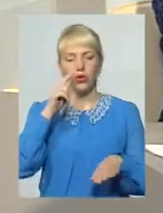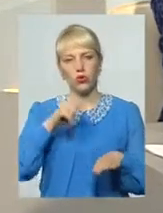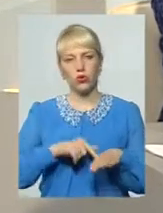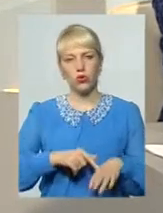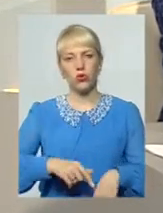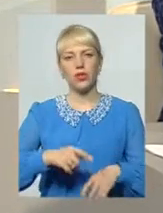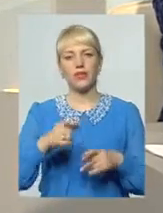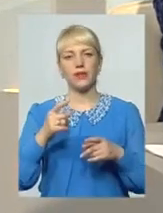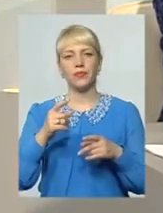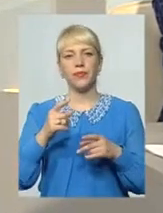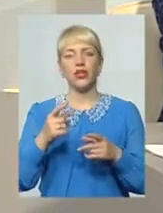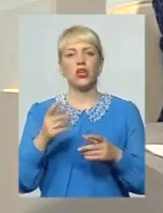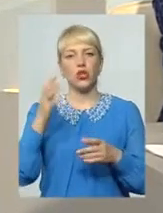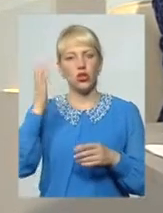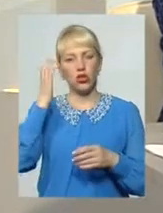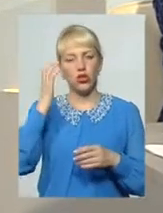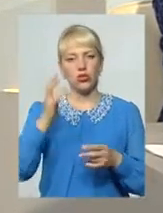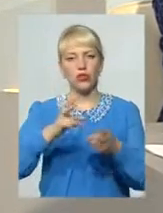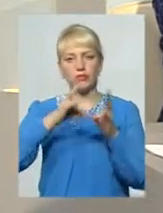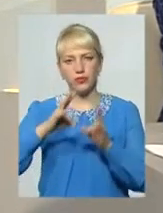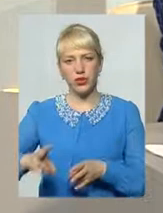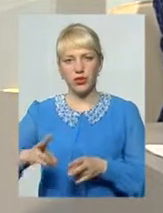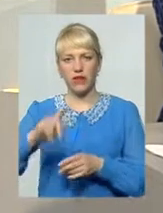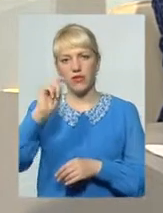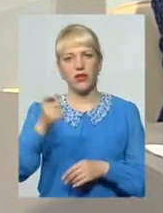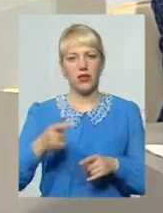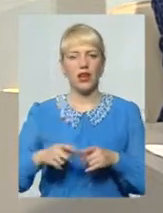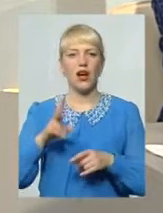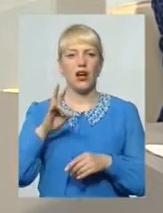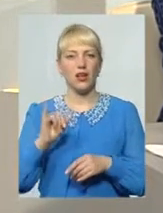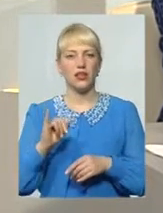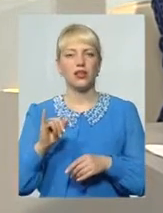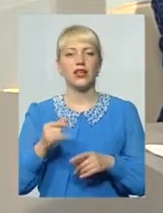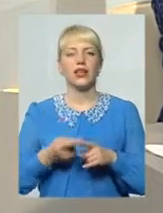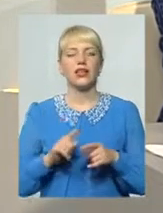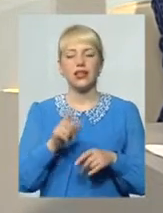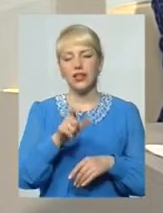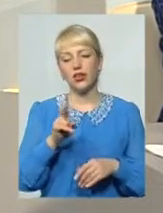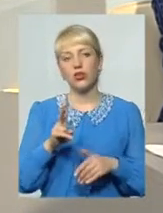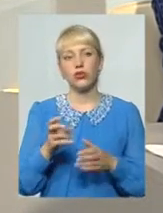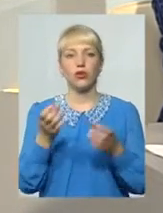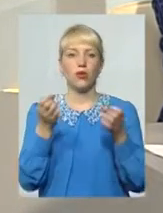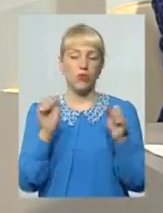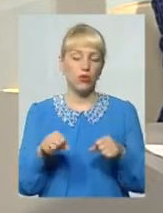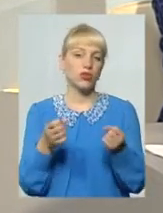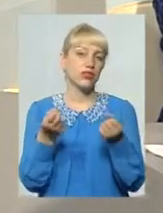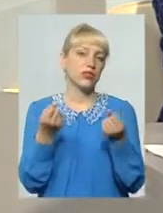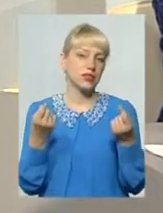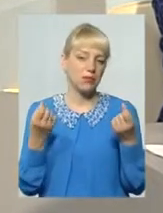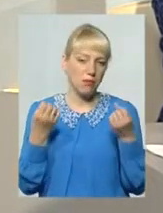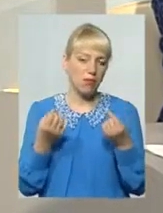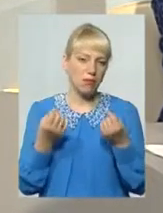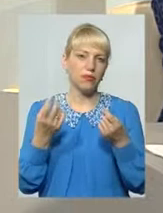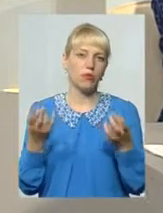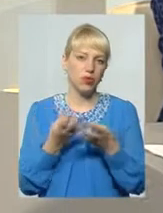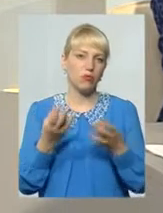чорне крило неоголошеної війни А й до тих, хто можливо справді дуже потребує